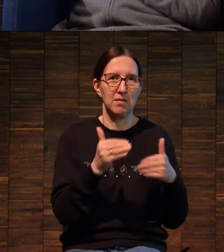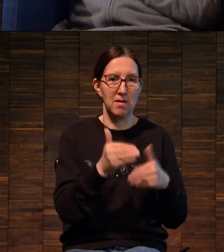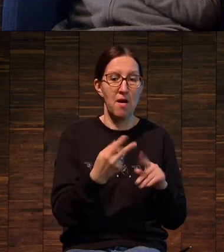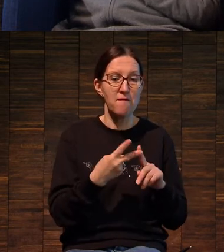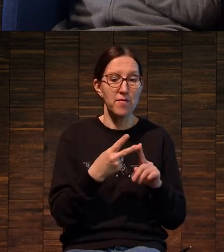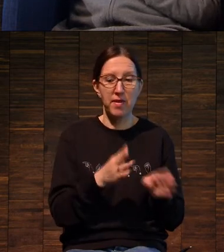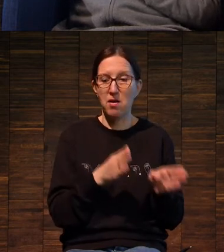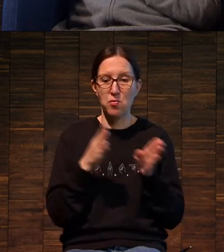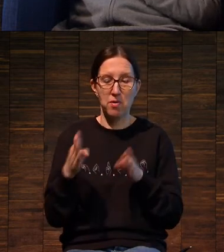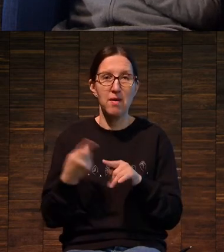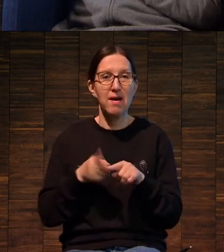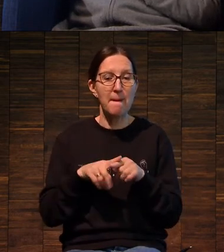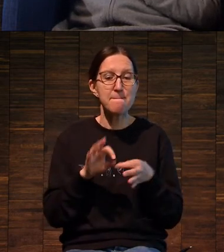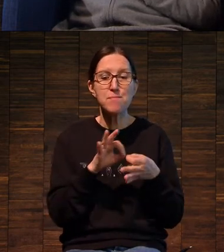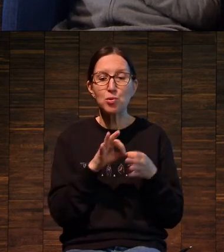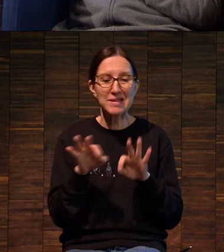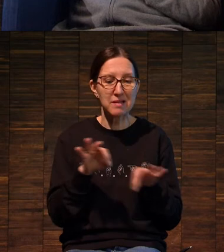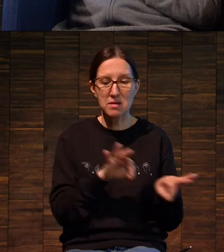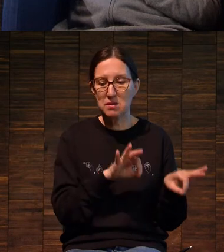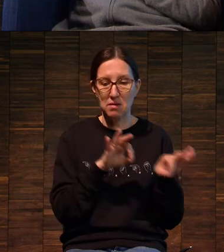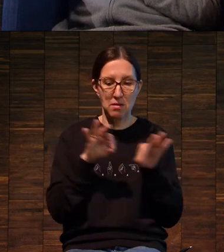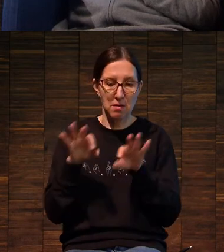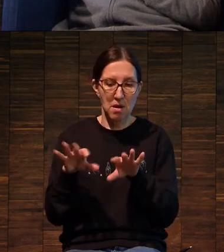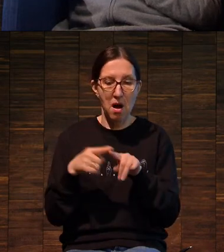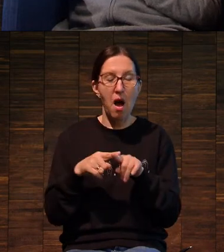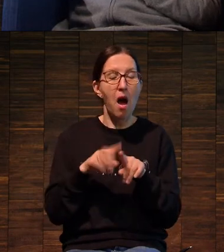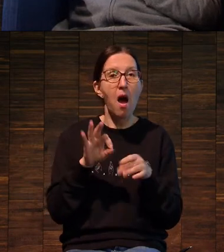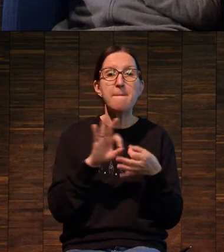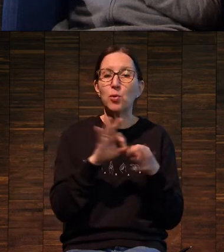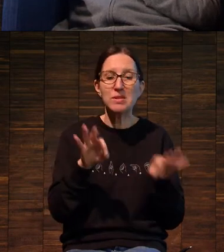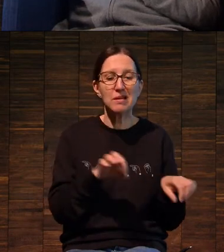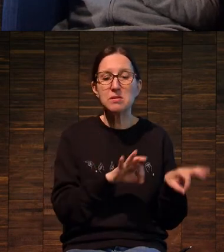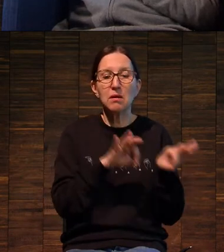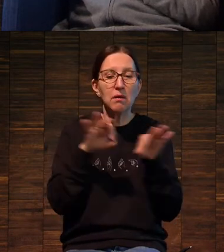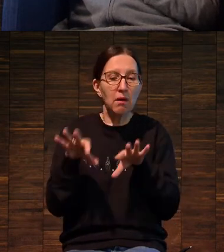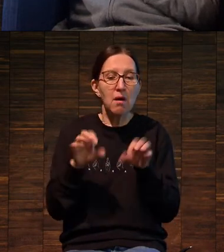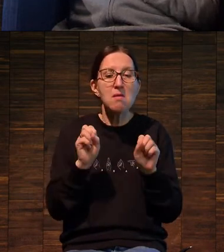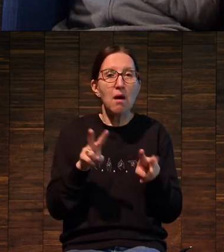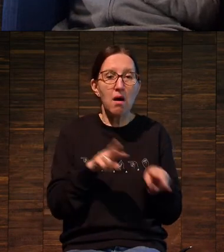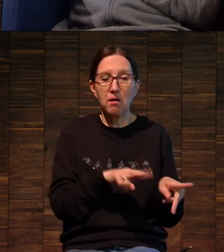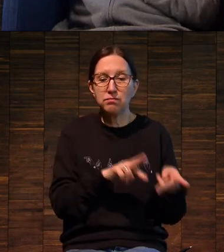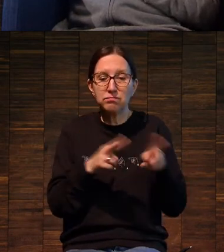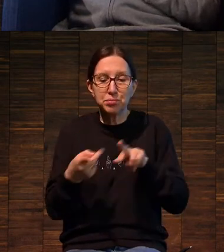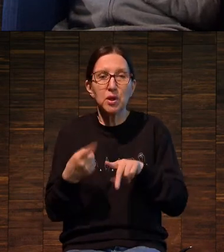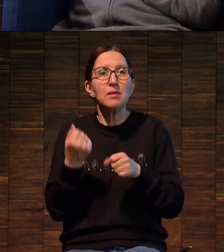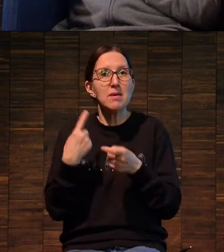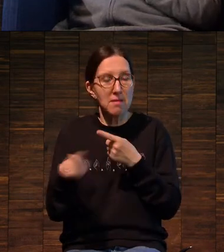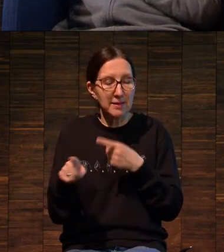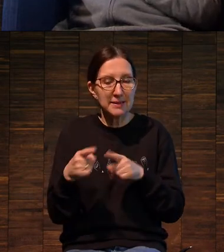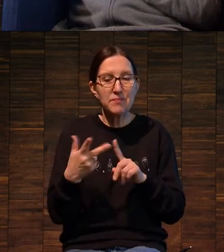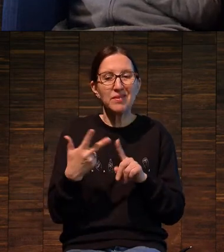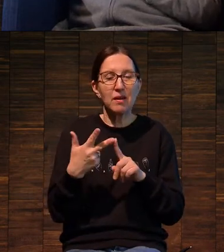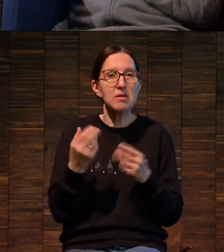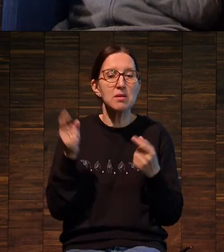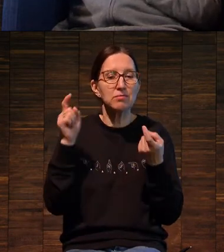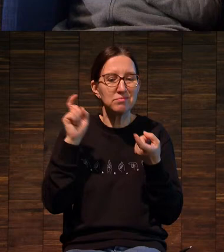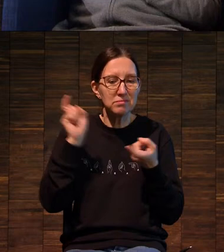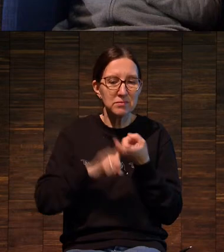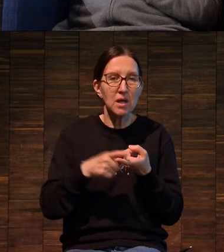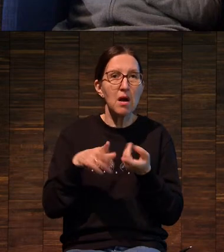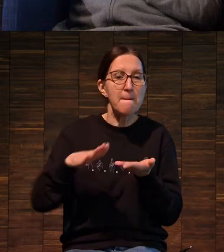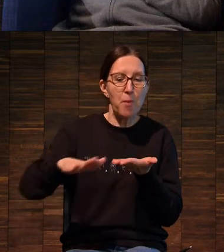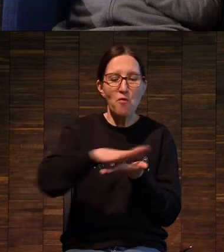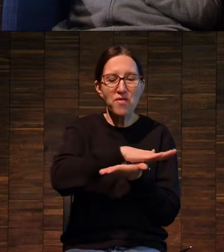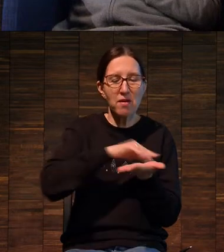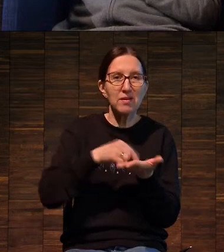Вторая сущность, это процесс переноса, он может быть разный, мы об этом тоже поговорим. Третье, это материал, поверхность,